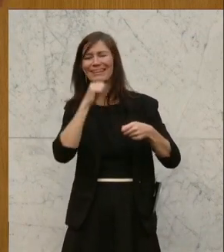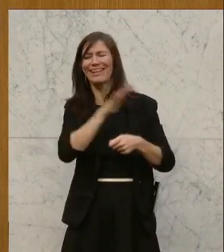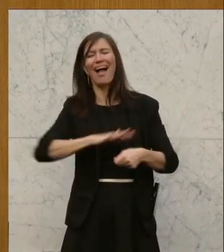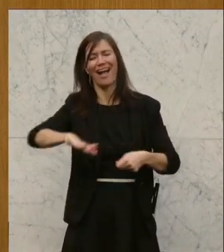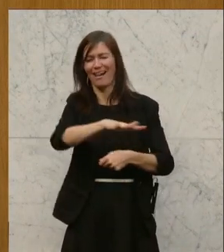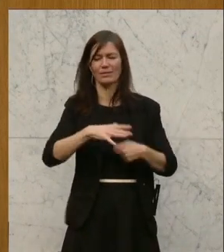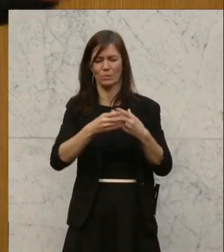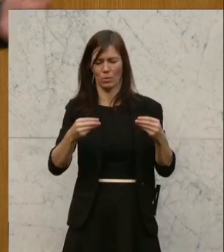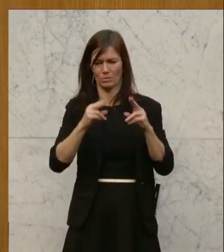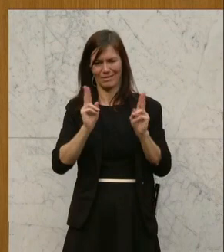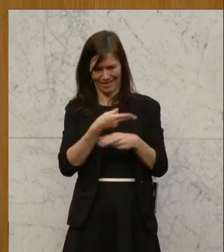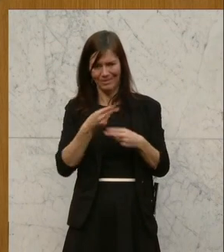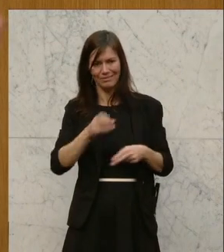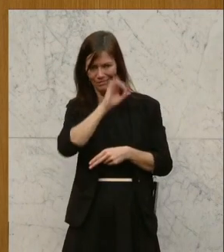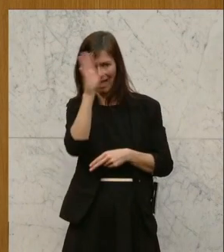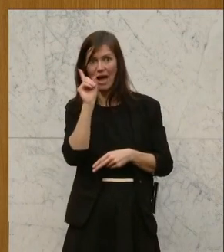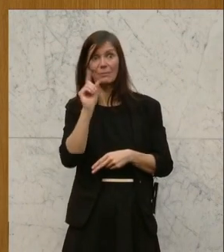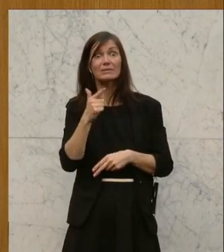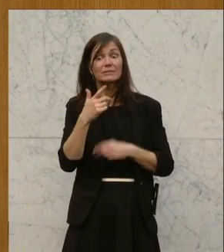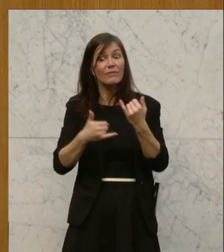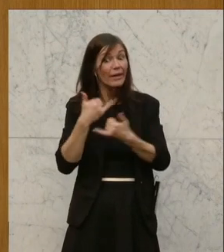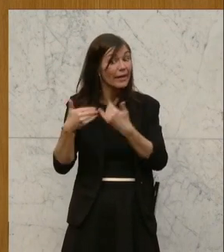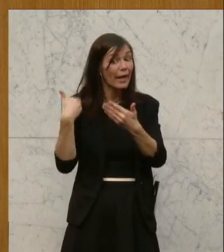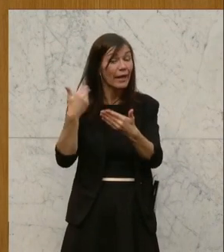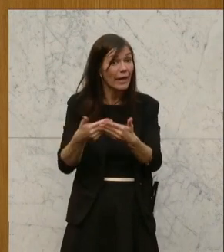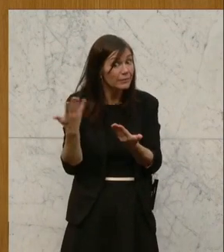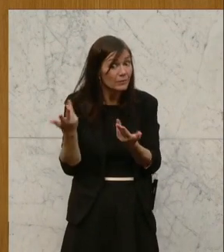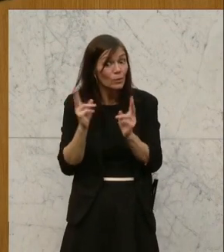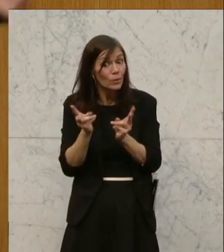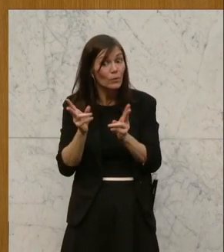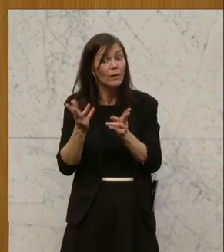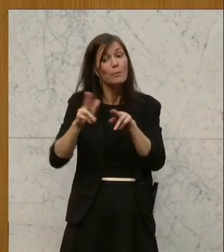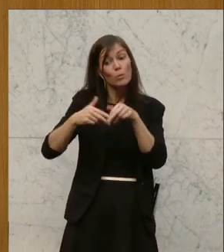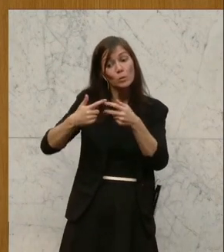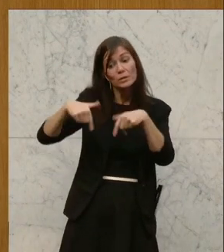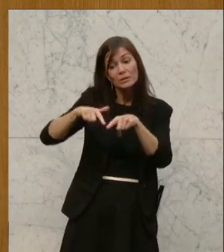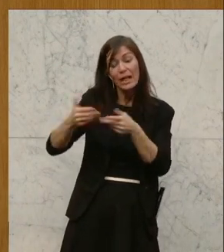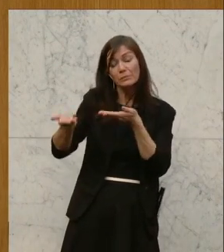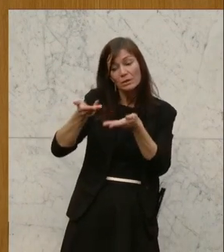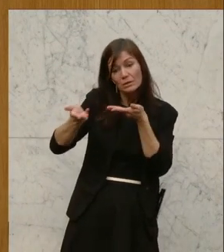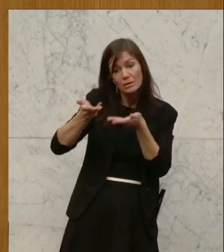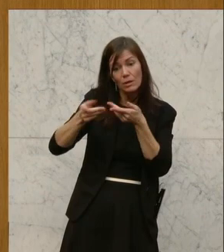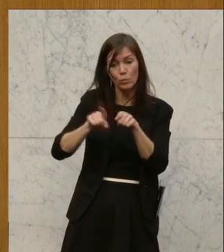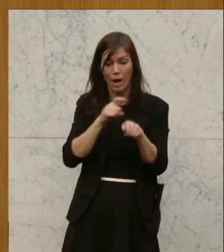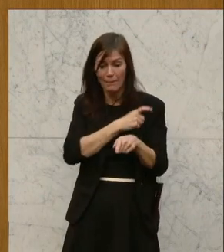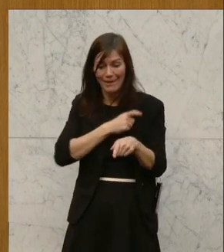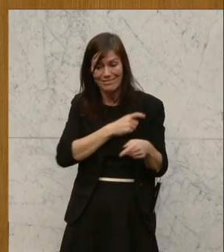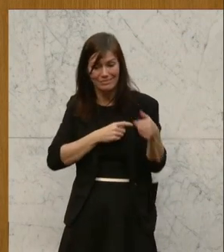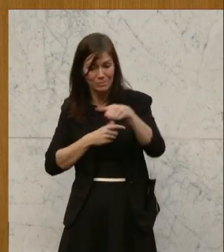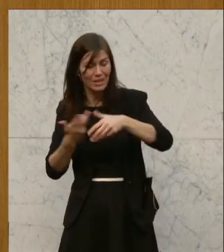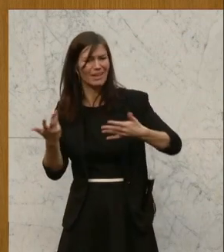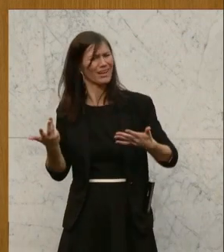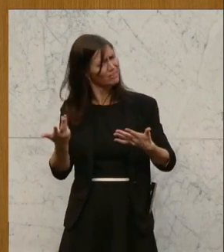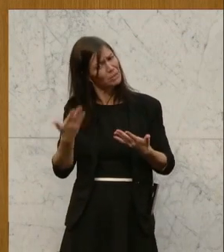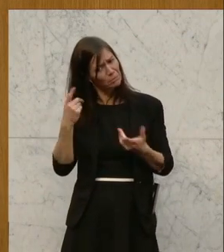Aber innerhalb von zwei Jahren, dass es zumindest einmal eine Gesprächsrunde auf der Länderebene intensiver gibt und der Einbindung auch der Parteien in diesem Haus, das wäre ein Zeichen